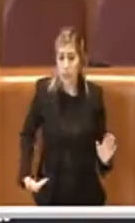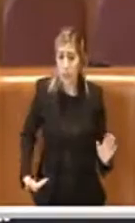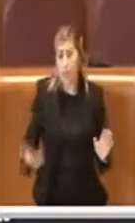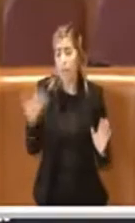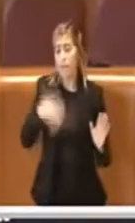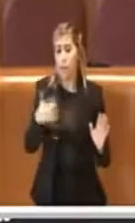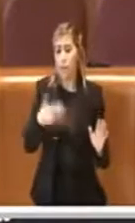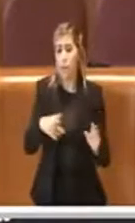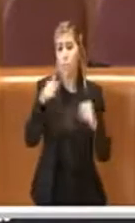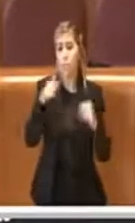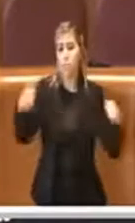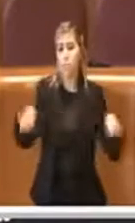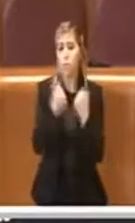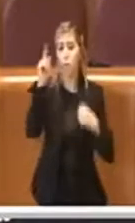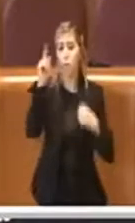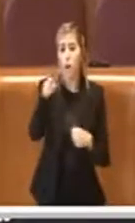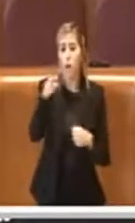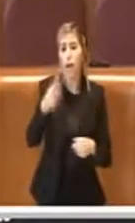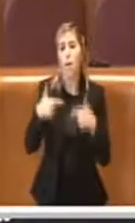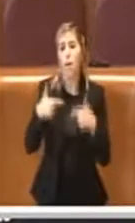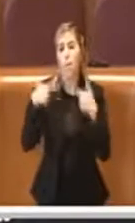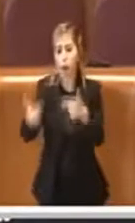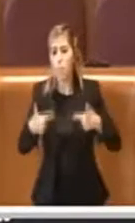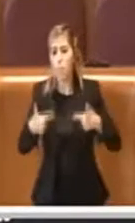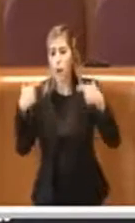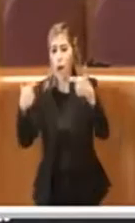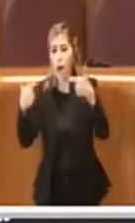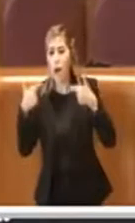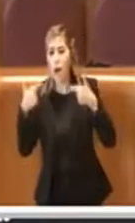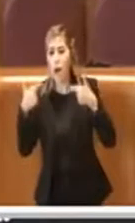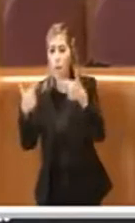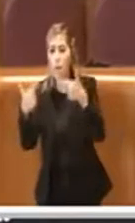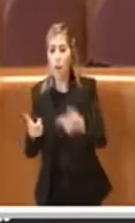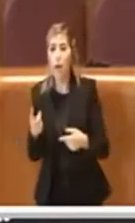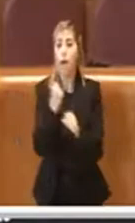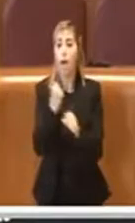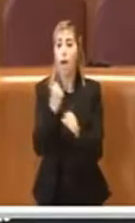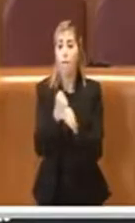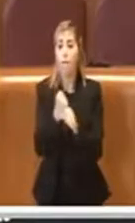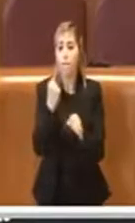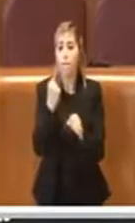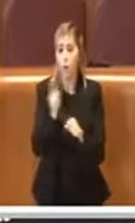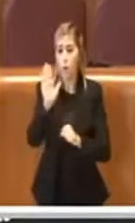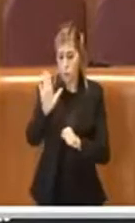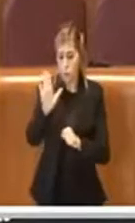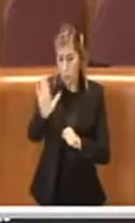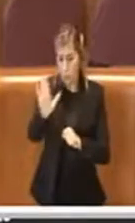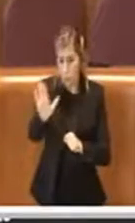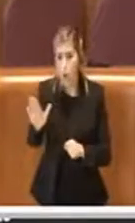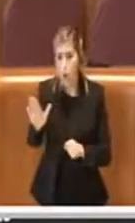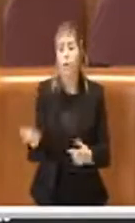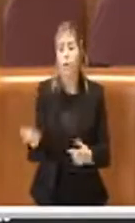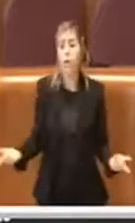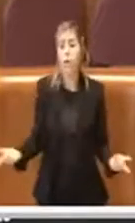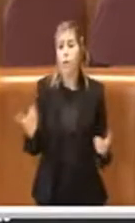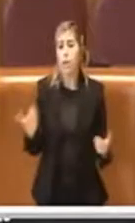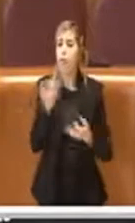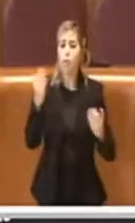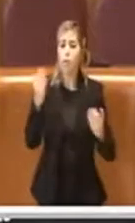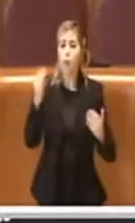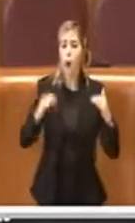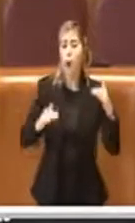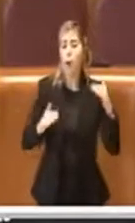ex trascorsi, perché non ha rappresentato, ripeto, il giusto equilibrio tra attività